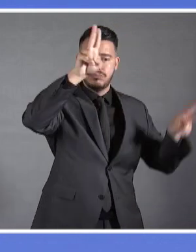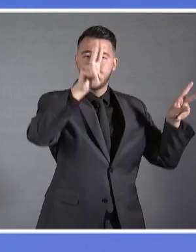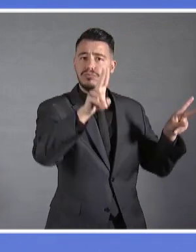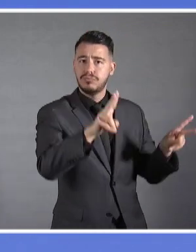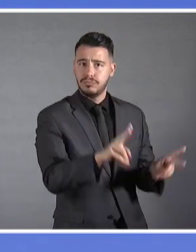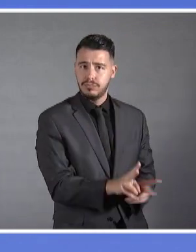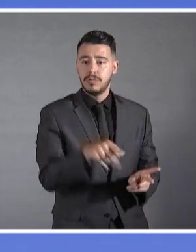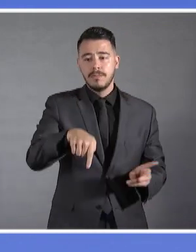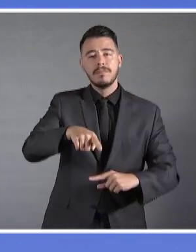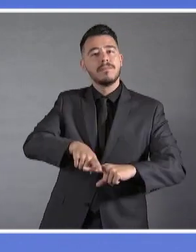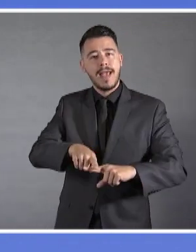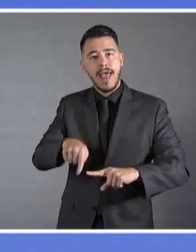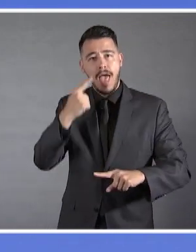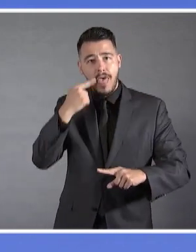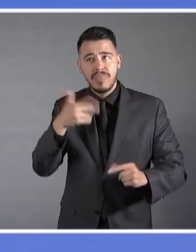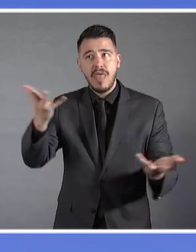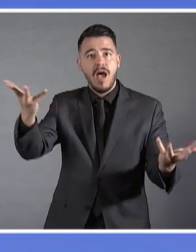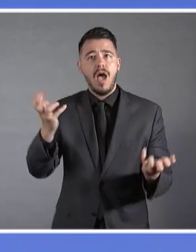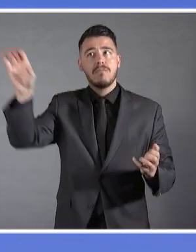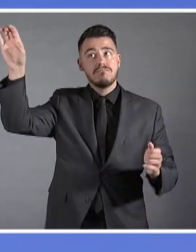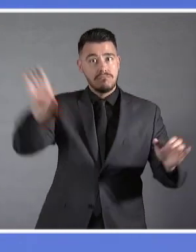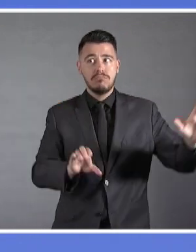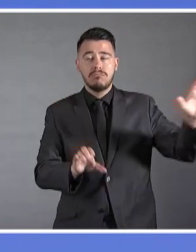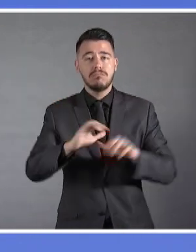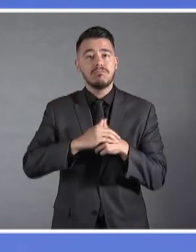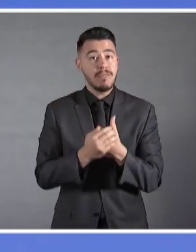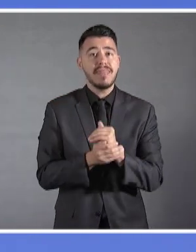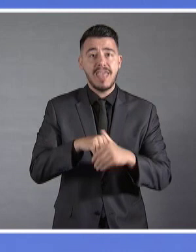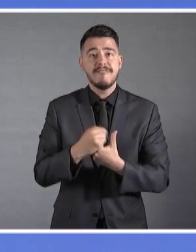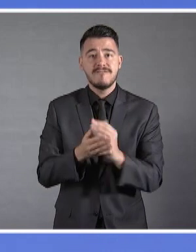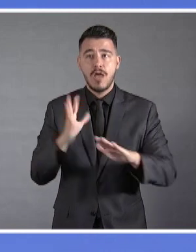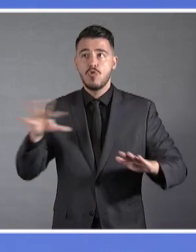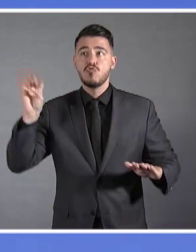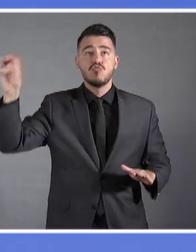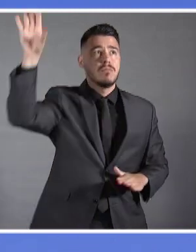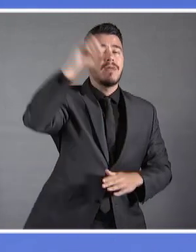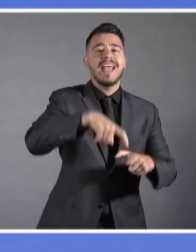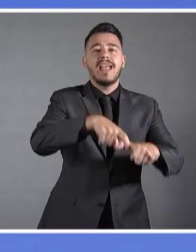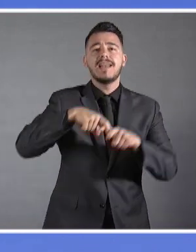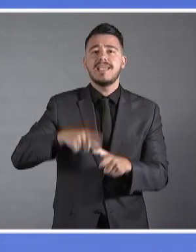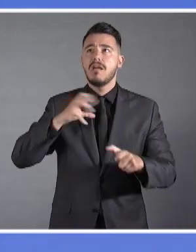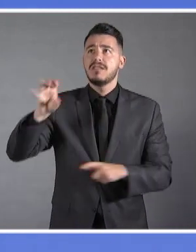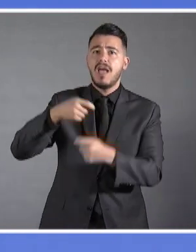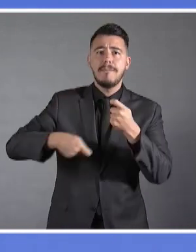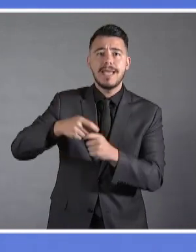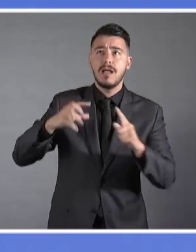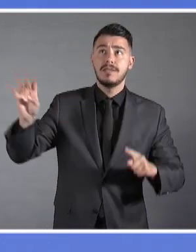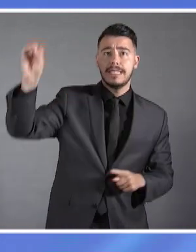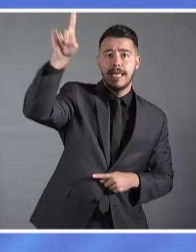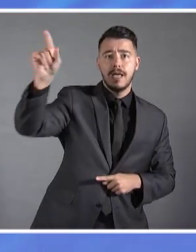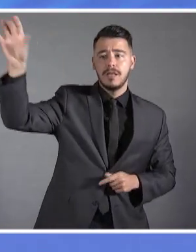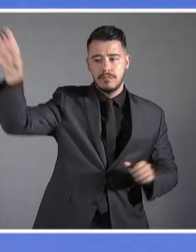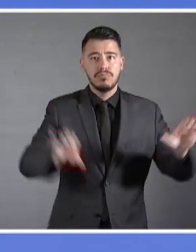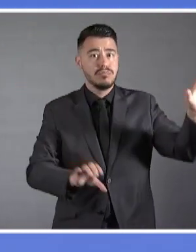επενδύσεων, προσελκύοντας το ενδιαφέρον πολιεθνικών κολοσσών. Φίλες και φίλοι,